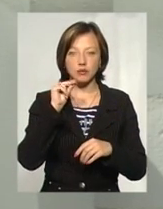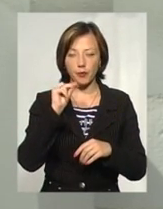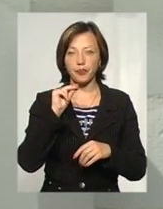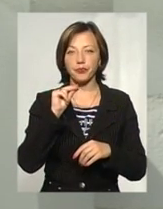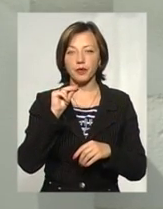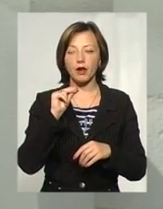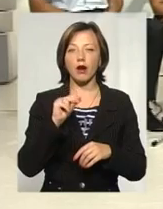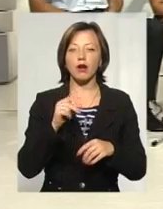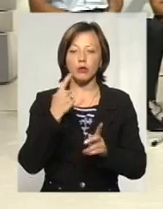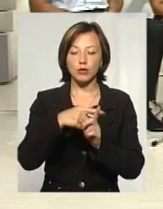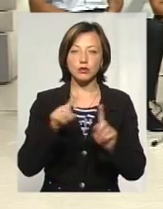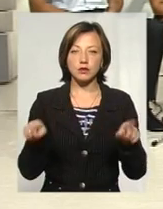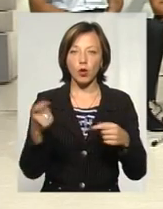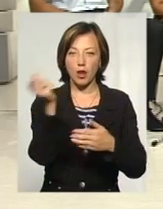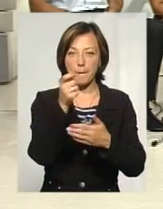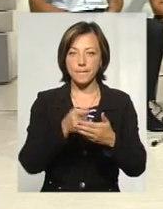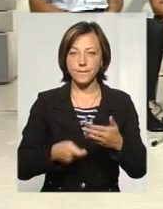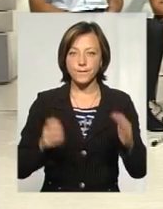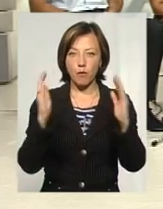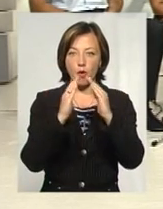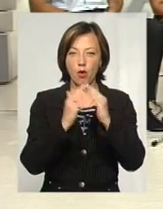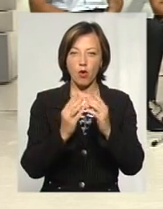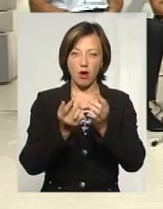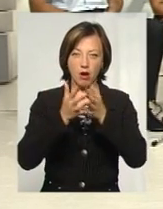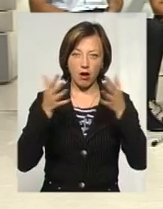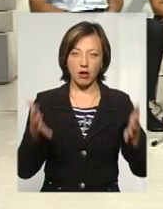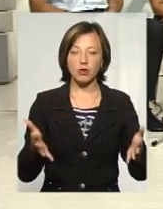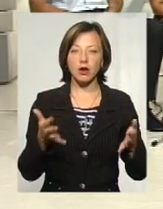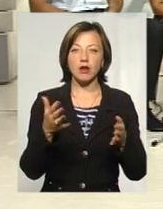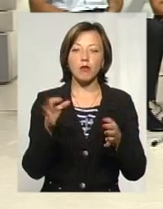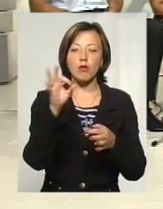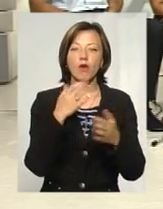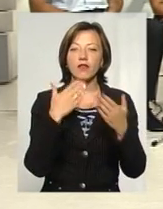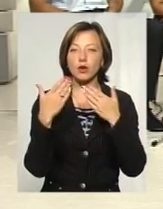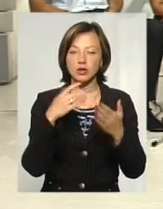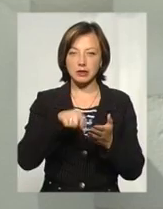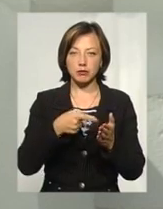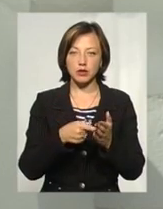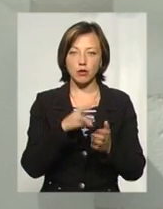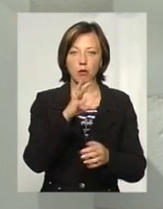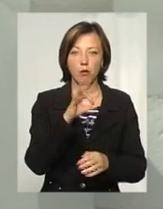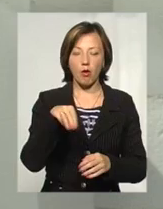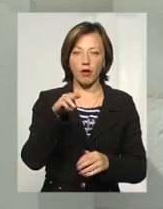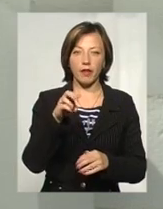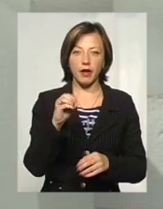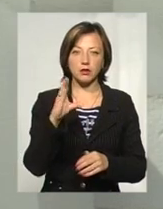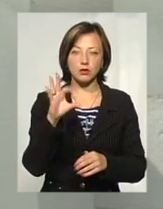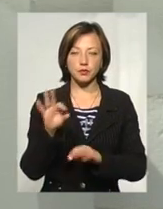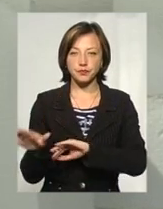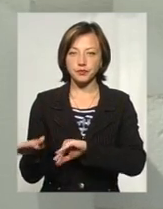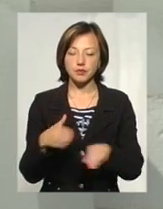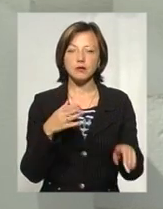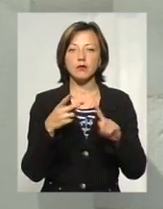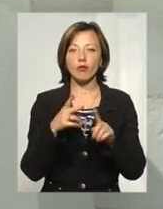плюс створення муралу, який символізуватиме наші відносини з містом Модесто. Наступний проєкт – «Я стану здоровою мамою». Він